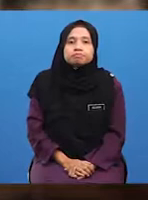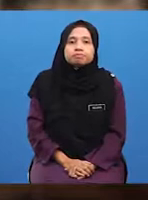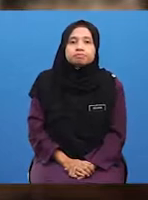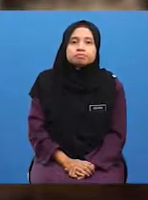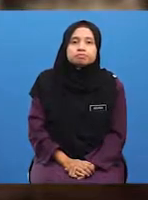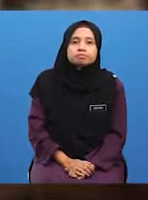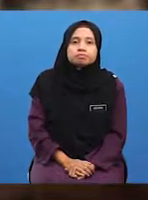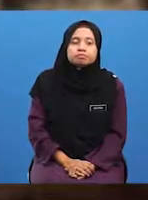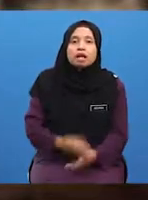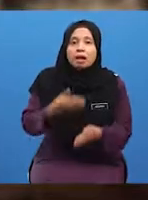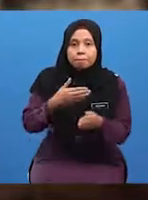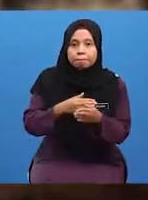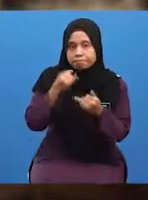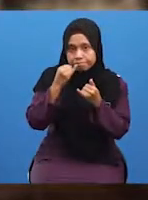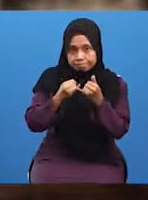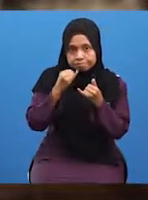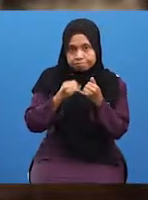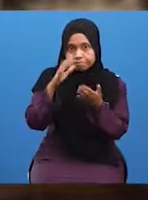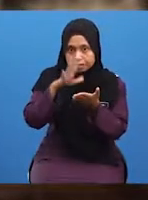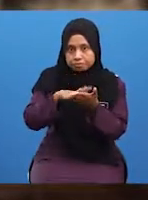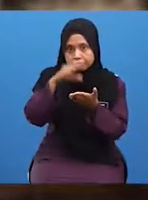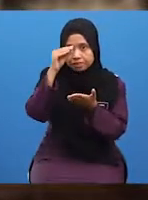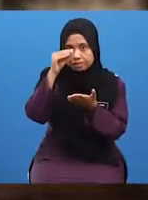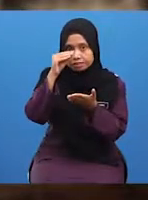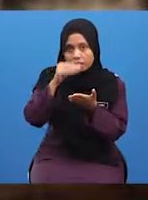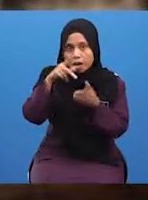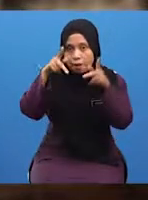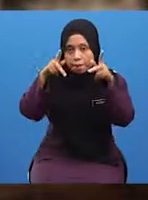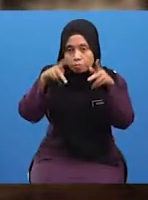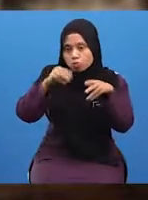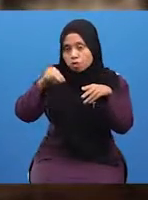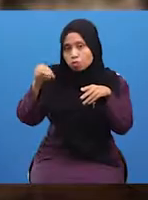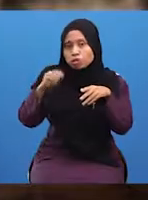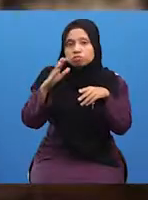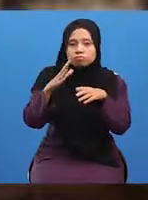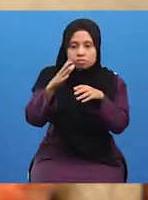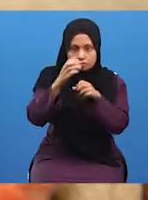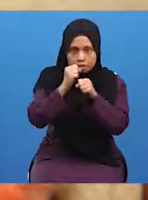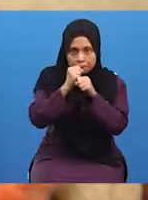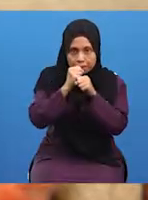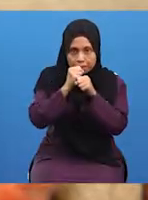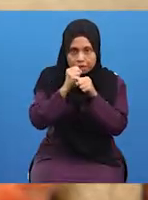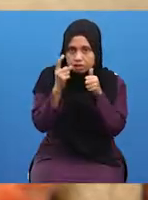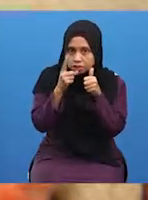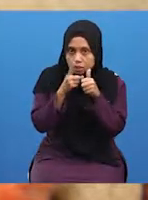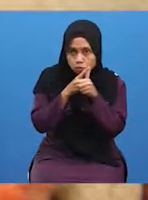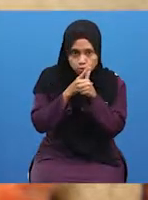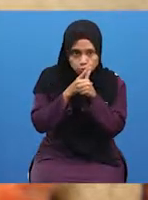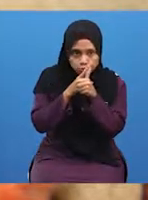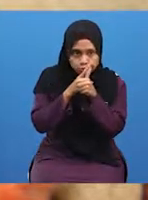Pada akhir pembelajaran, pelajar-pelajar diharap akan dapat